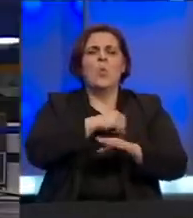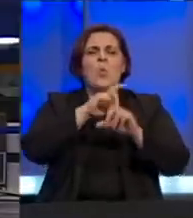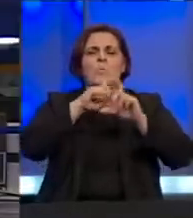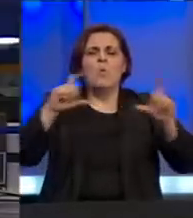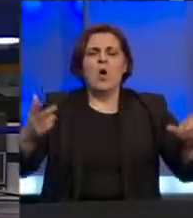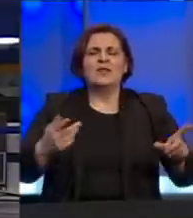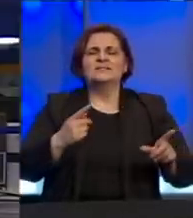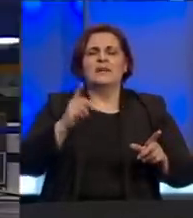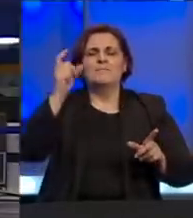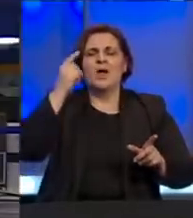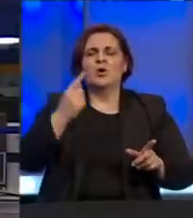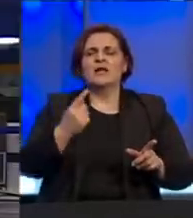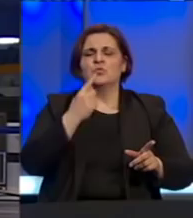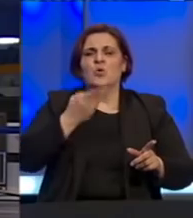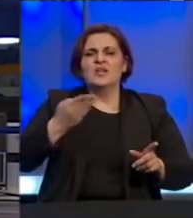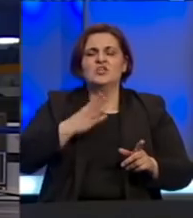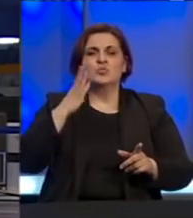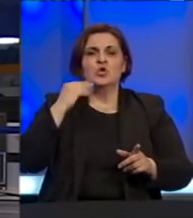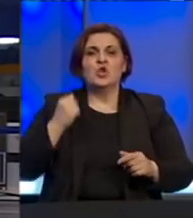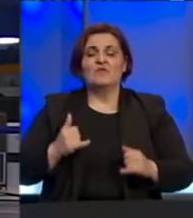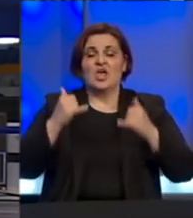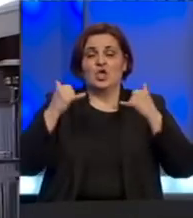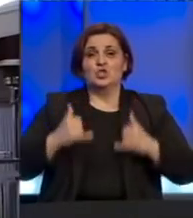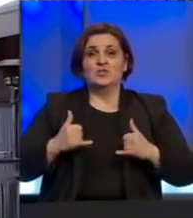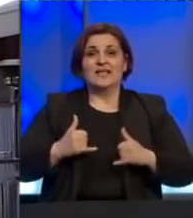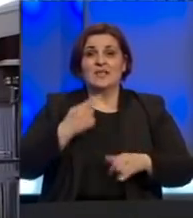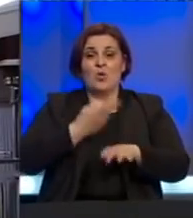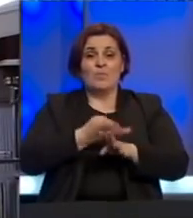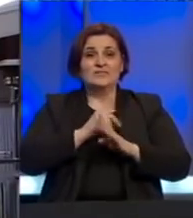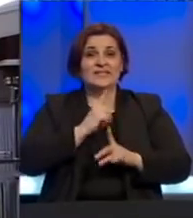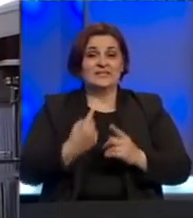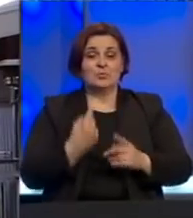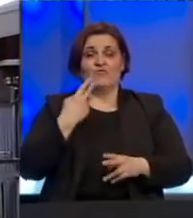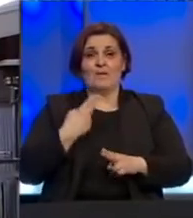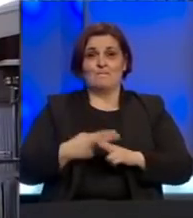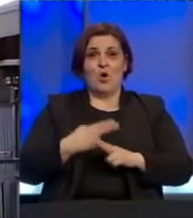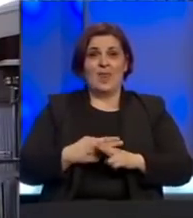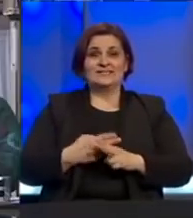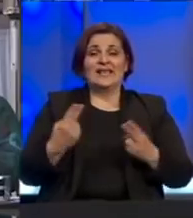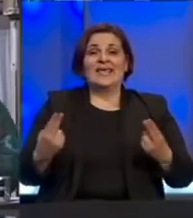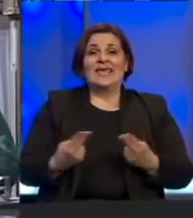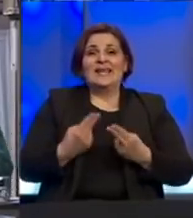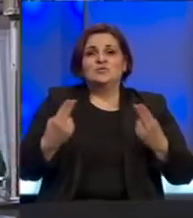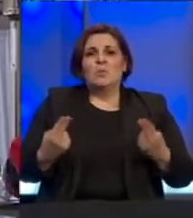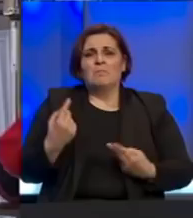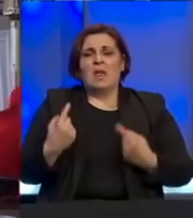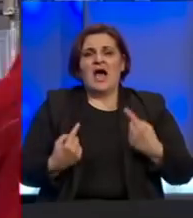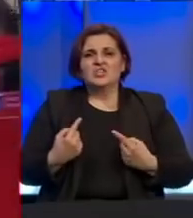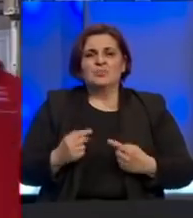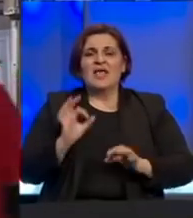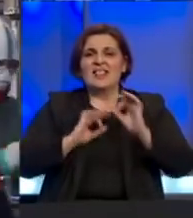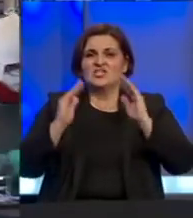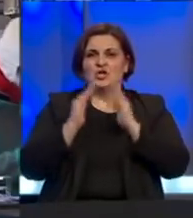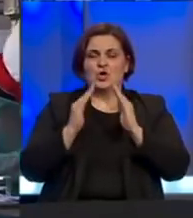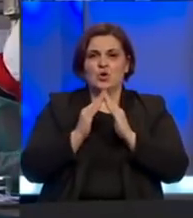Beogradu Nišu i Novom Sadu Do sada su pacijenti koji nisu imali simptome bolesti ili su imali blažu kliničku sliku liječeni